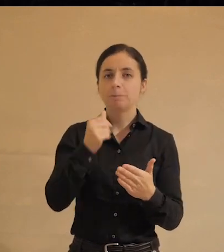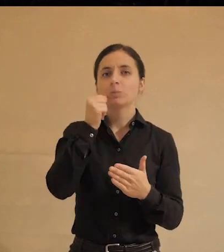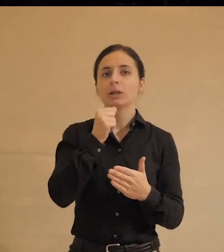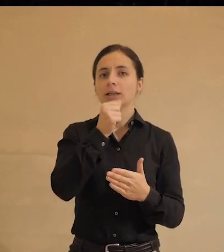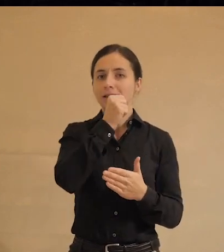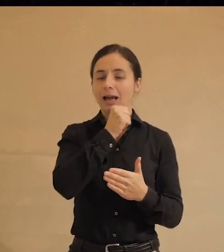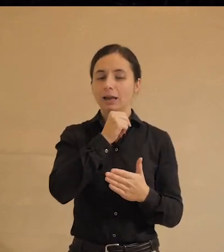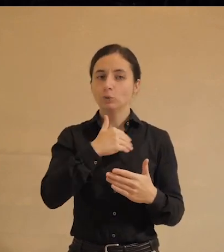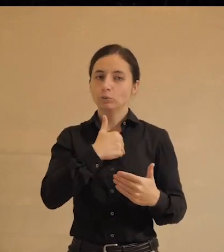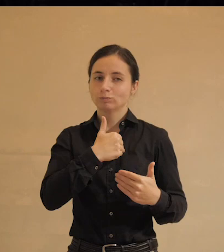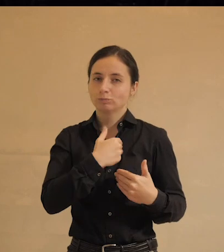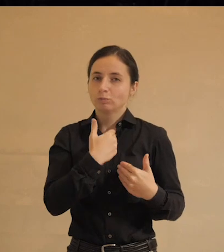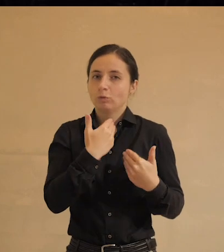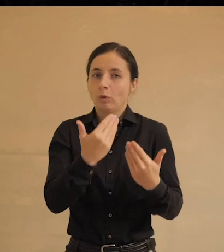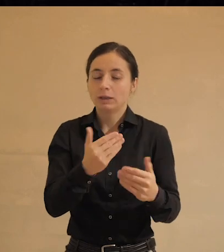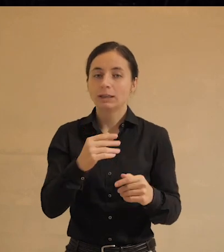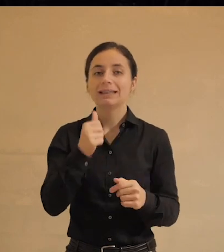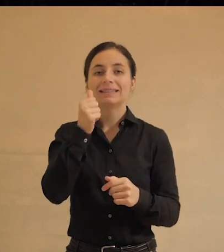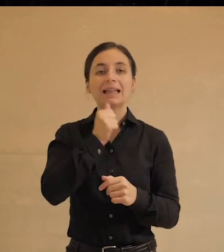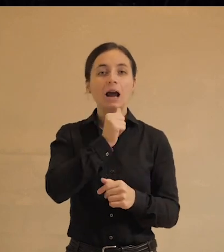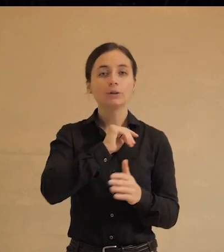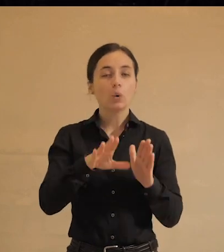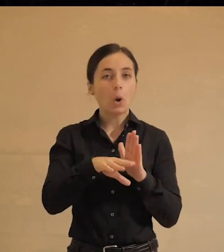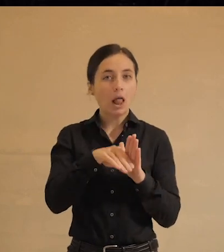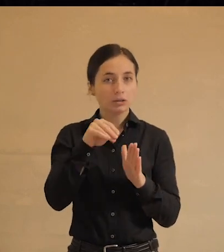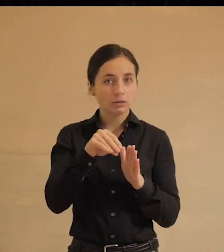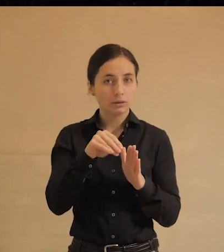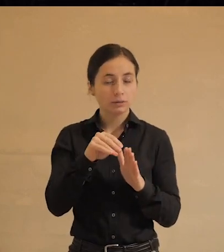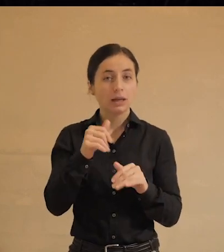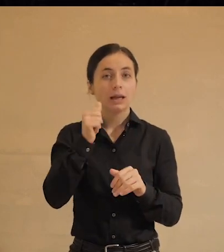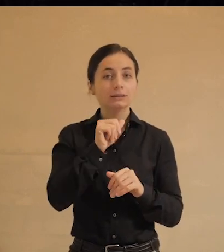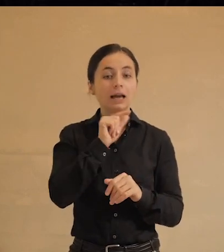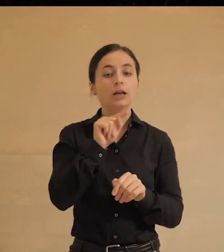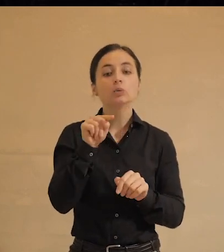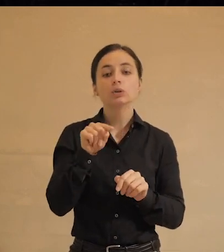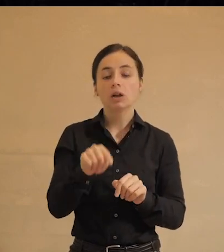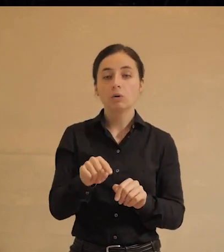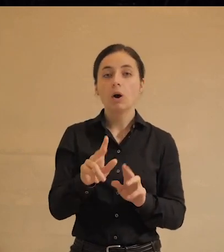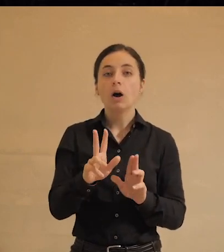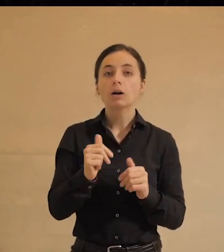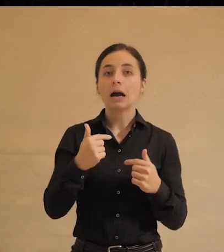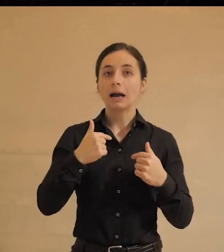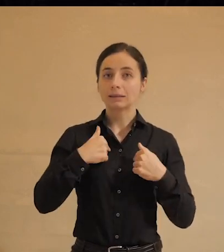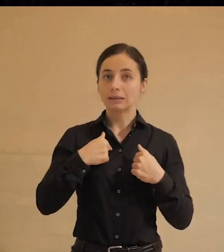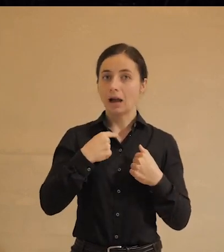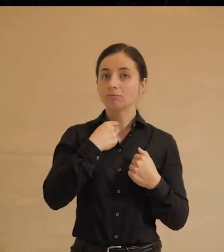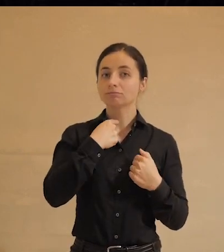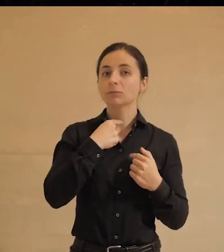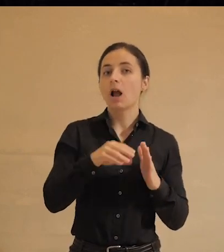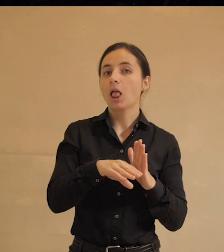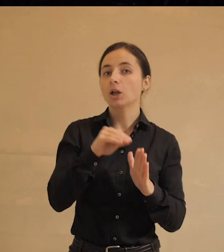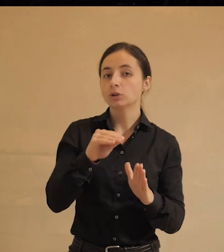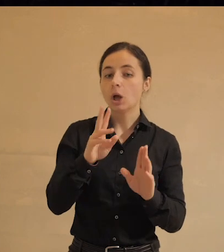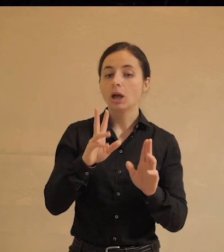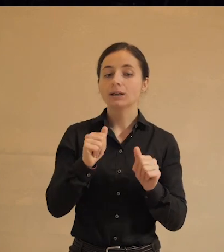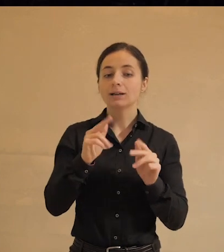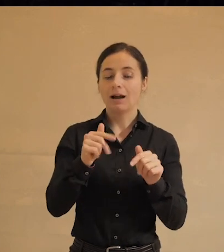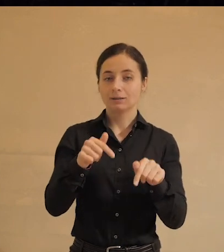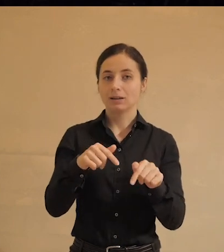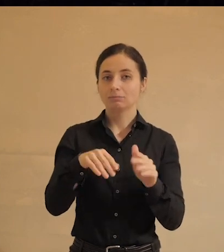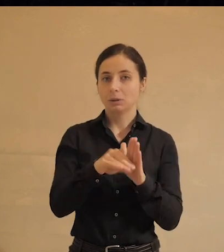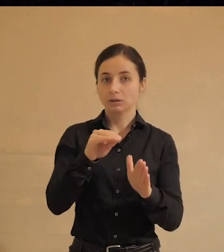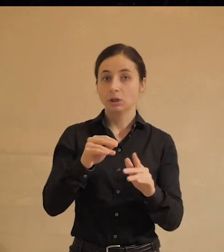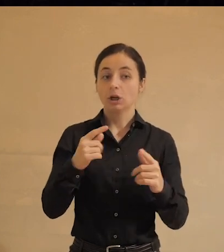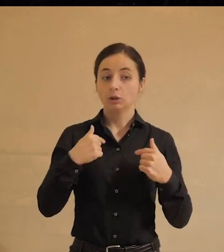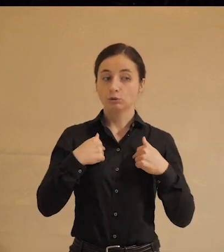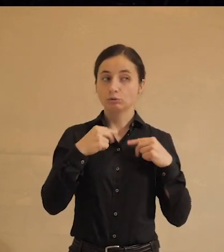волеизъявления, и тайну голосования. То есть тайну того, как мы голосуем, и тайну того, как мы проголосовали. То есть мы